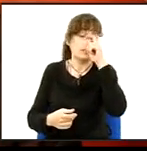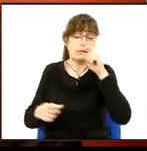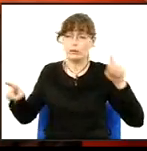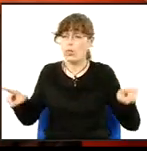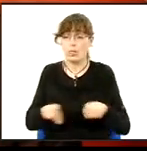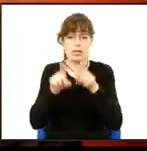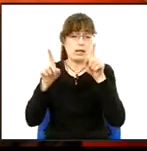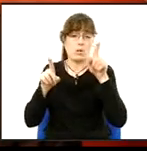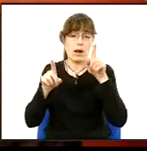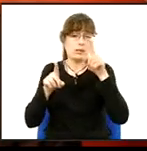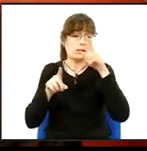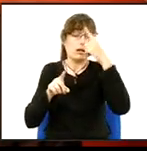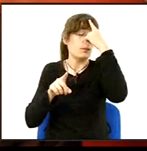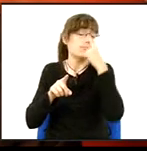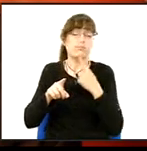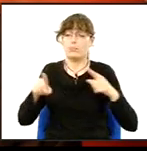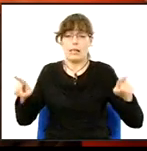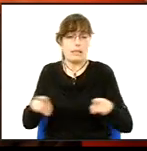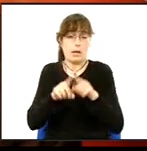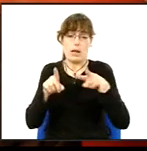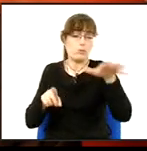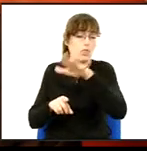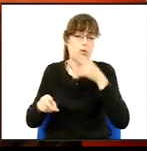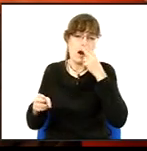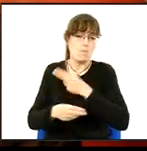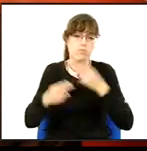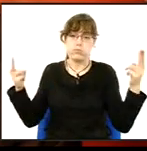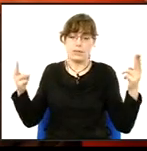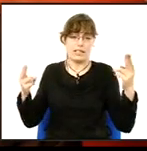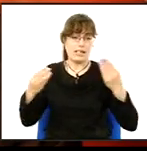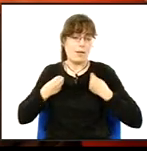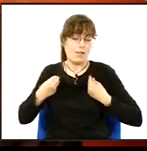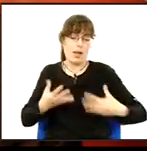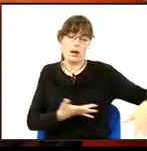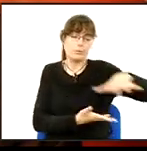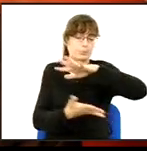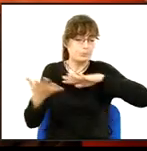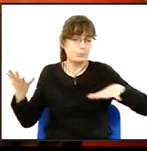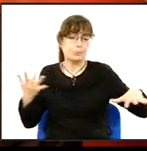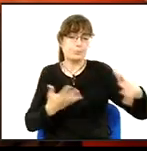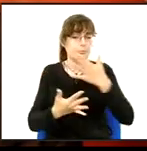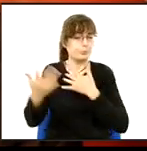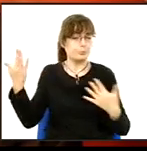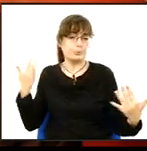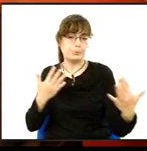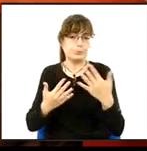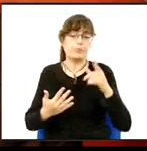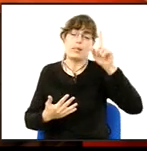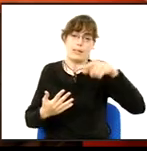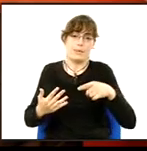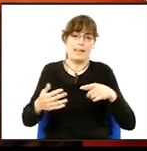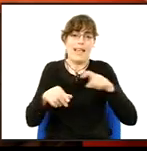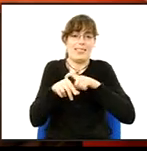condicions. Un espai públic ple de vida que sigui el més acollidor possible i que respongui a les necessitats de la